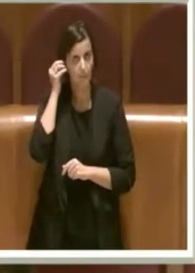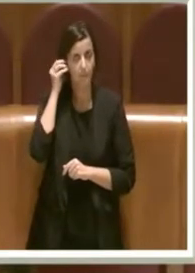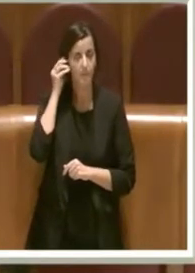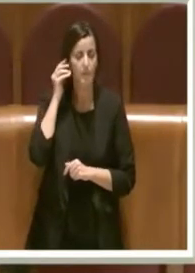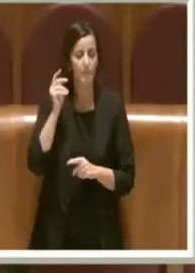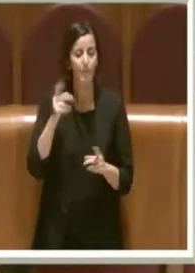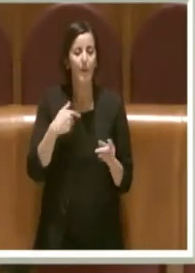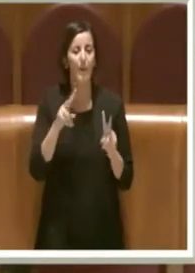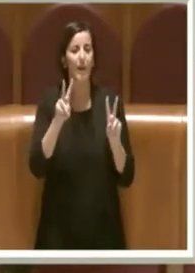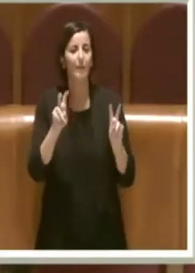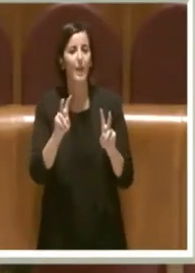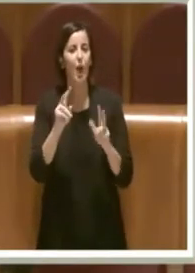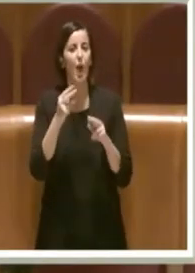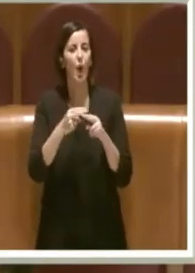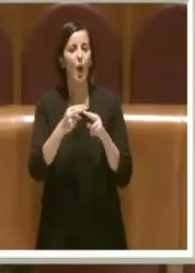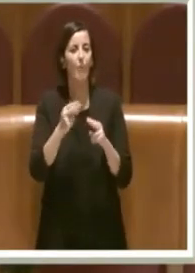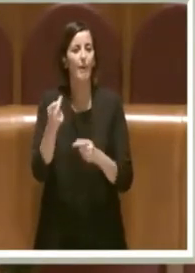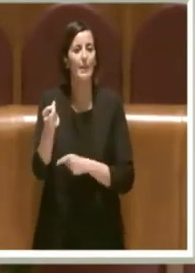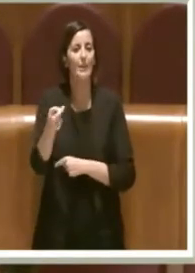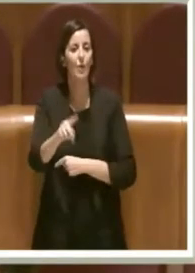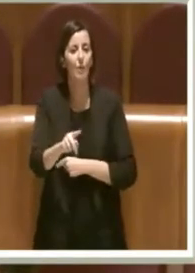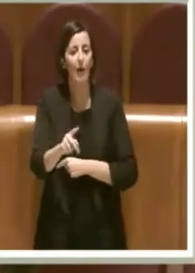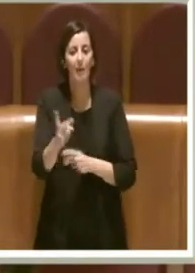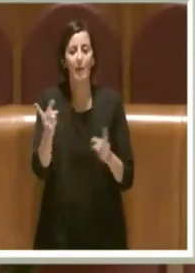Roma di domani ma non ci dice cosa vuole fare oggi.